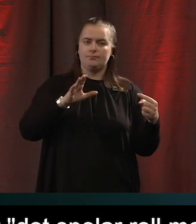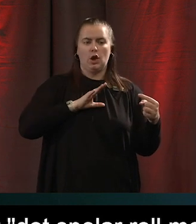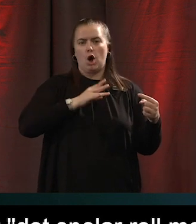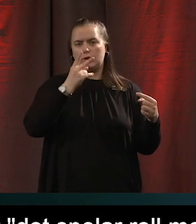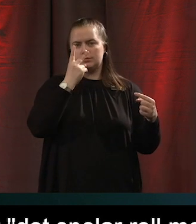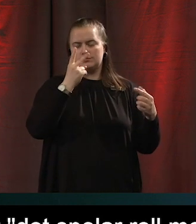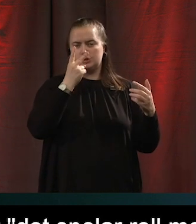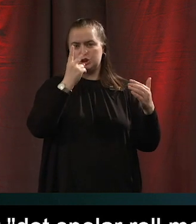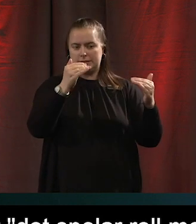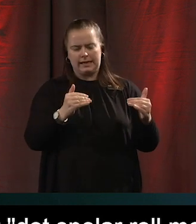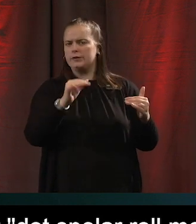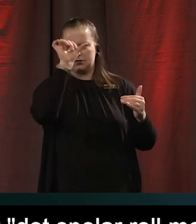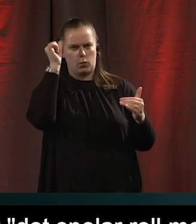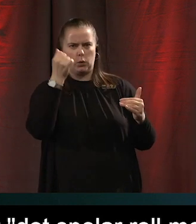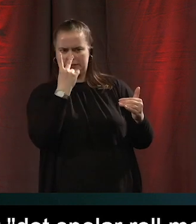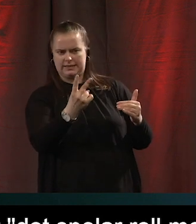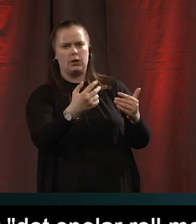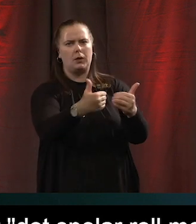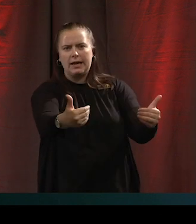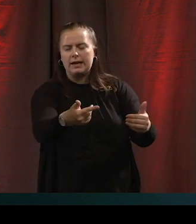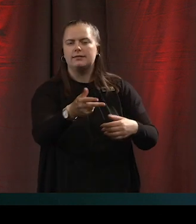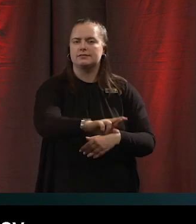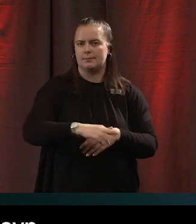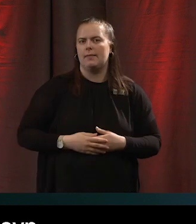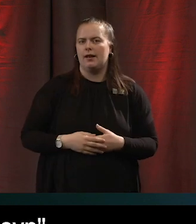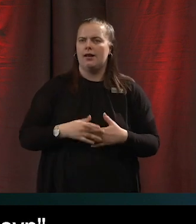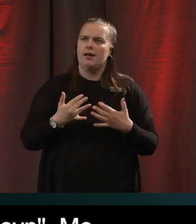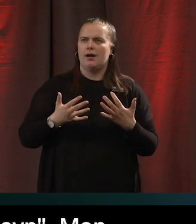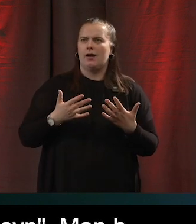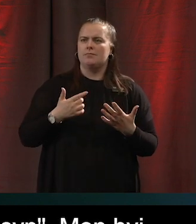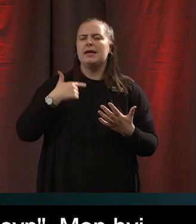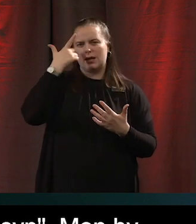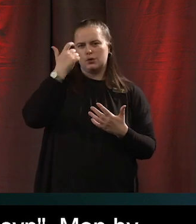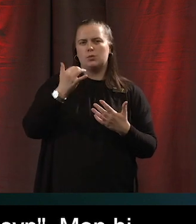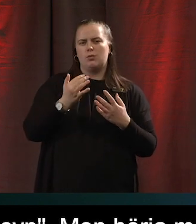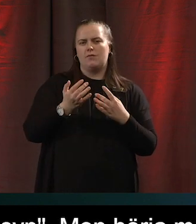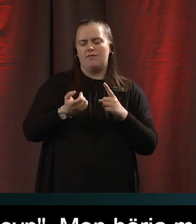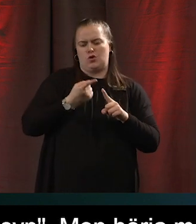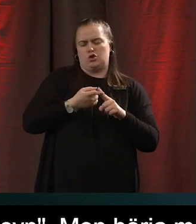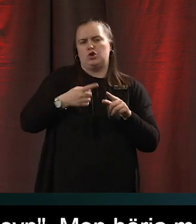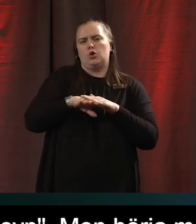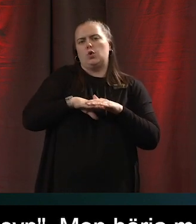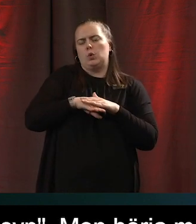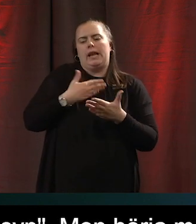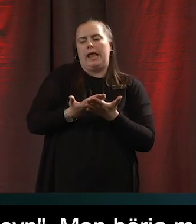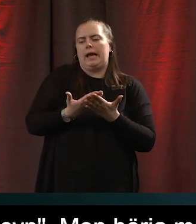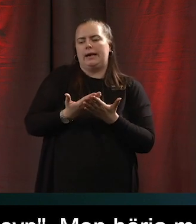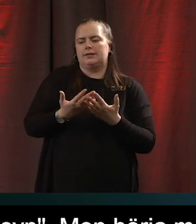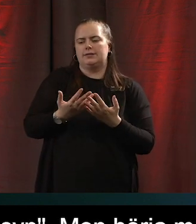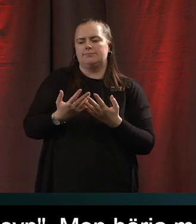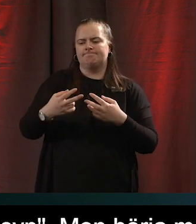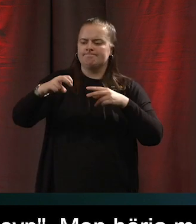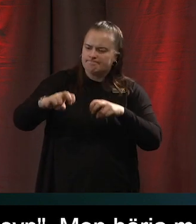nedsatt syn och så vidare ja jag vet inte jag tror att börja med det grundläggande human factors tänket om vad har vi